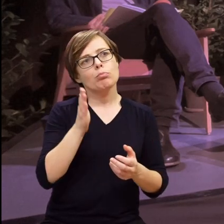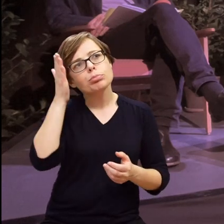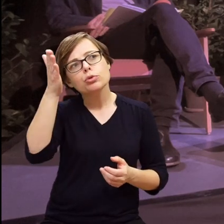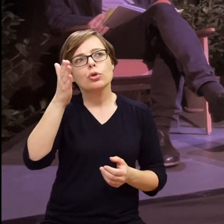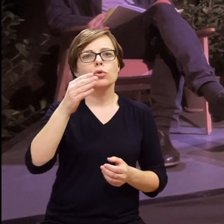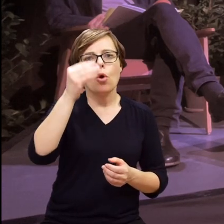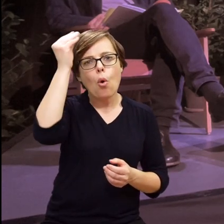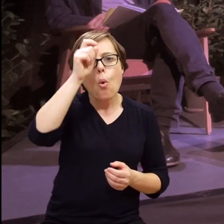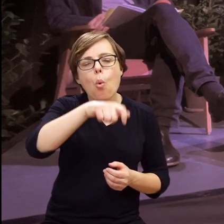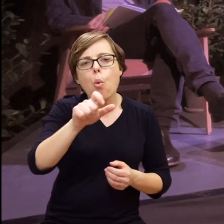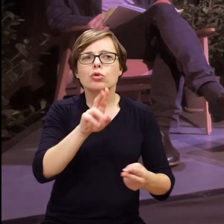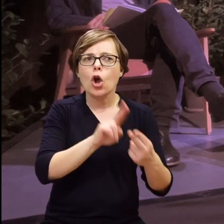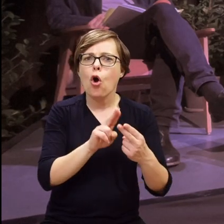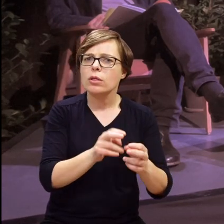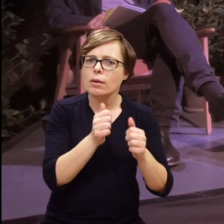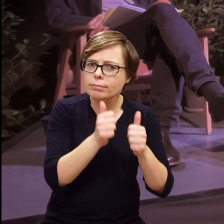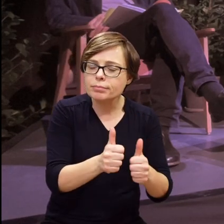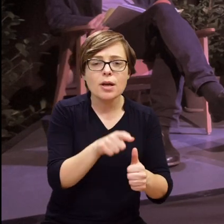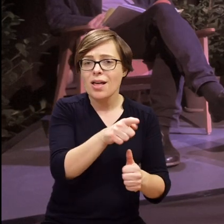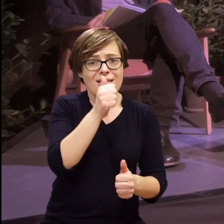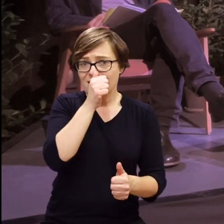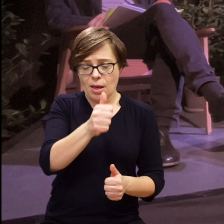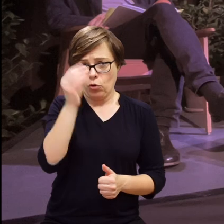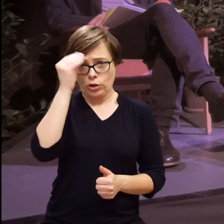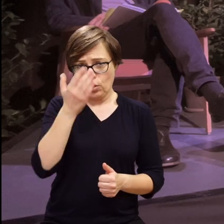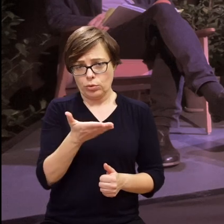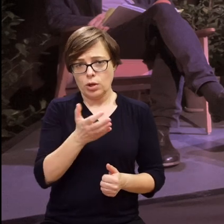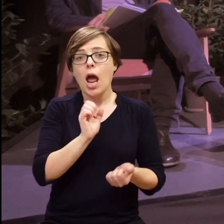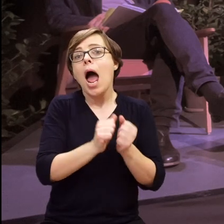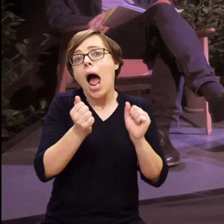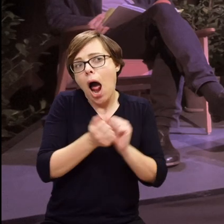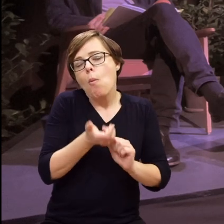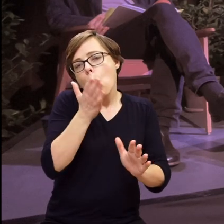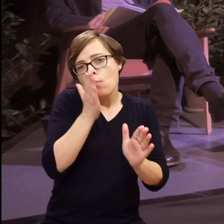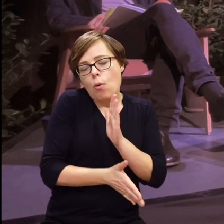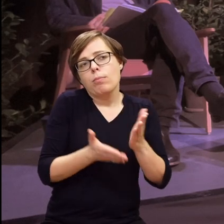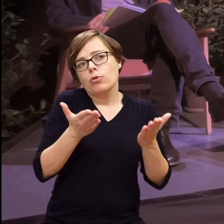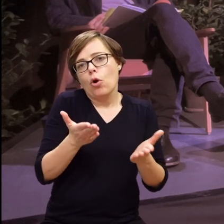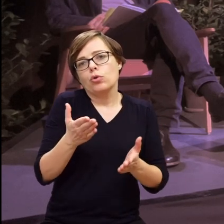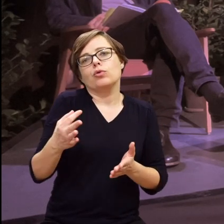świetny kontakt ze swoimi uczniami, to nie mogą tego zrobić albo robią to po prostu